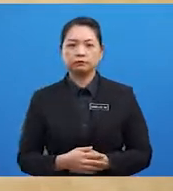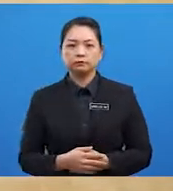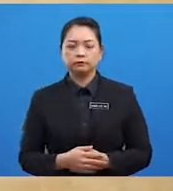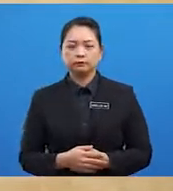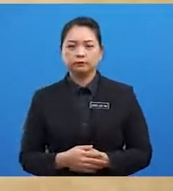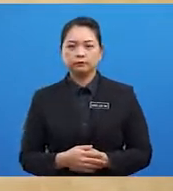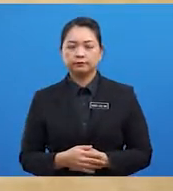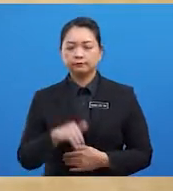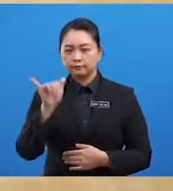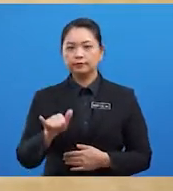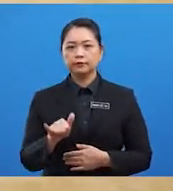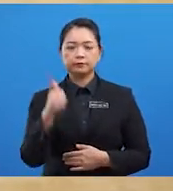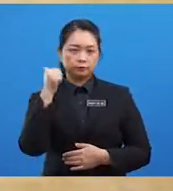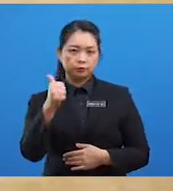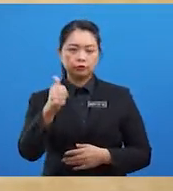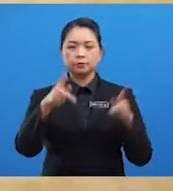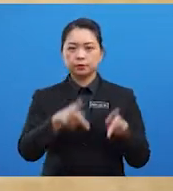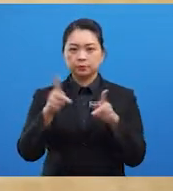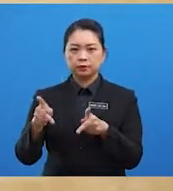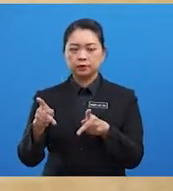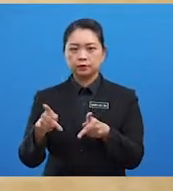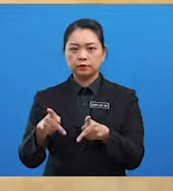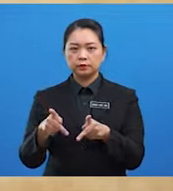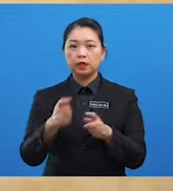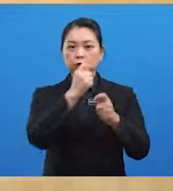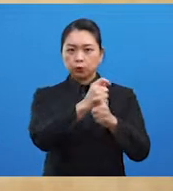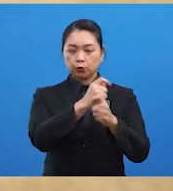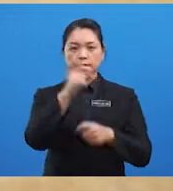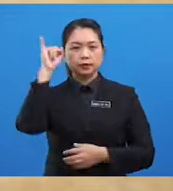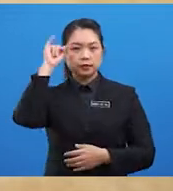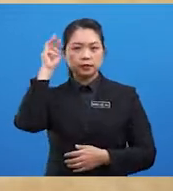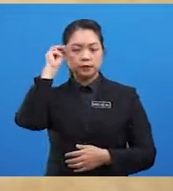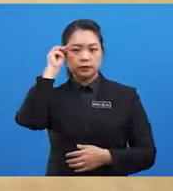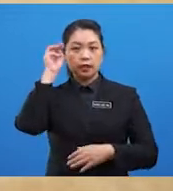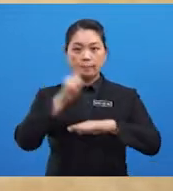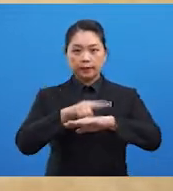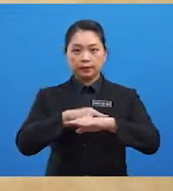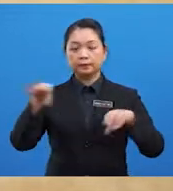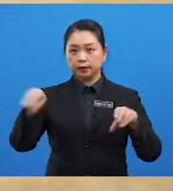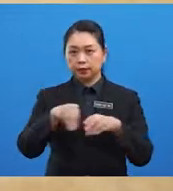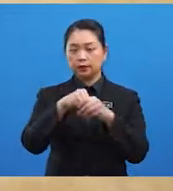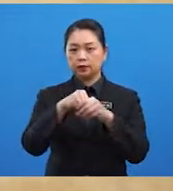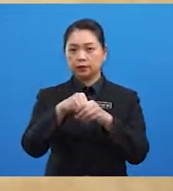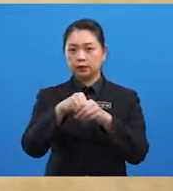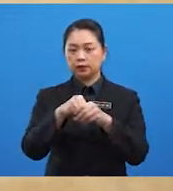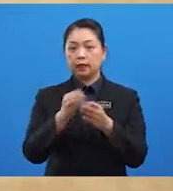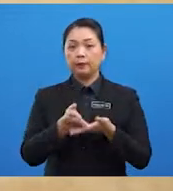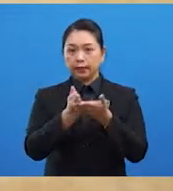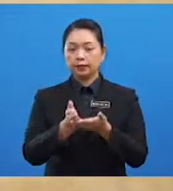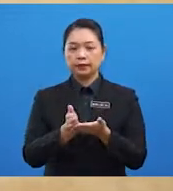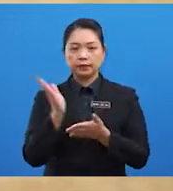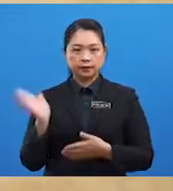ya bagus pelajar-pelajar tugas Ibnu Majid ketika menyertai pelayaran